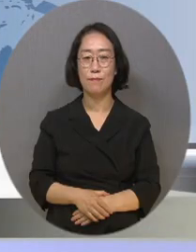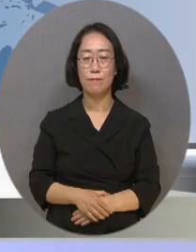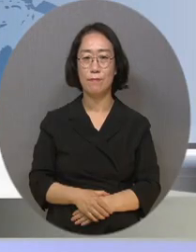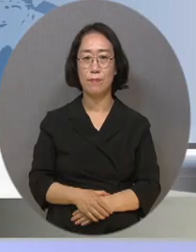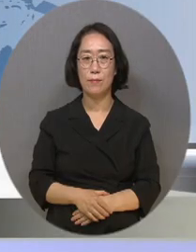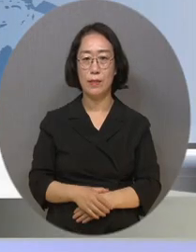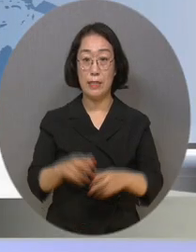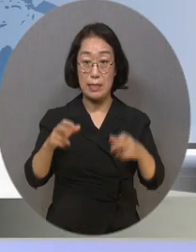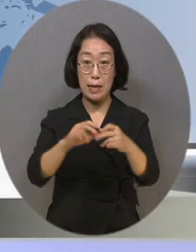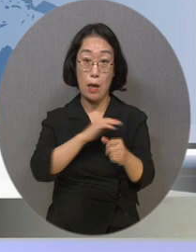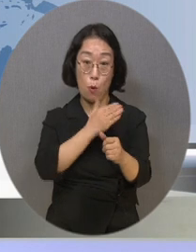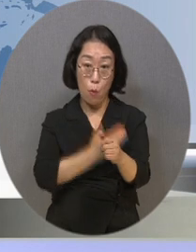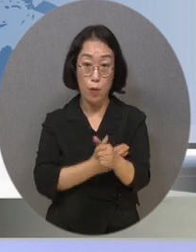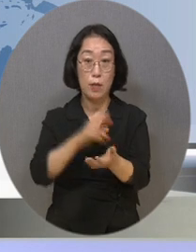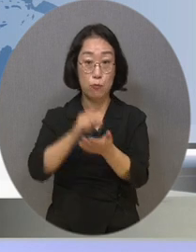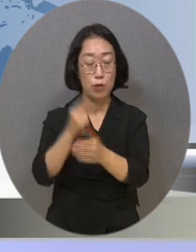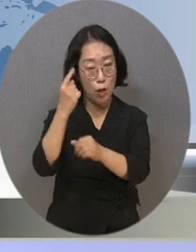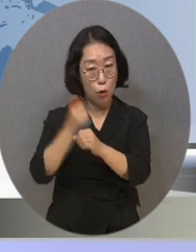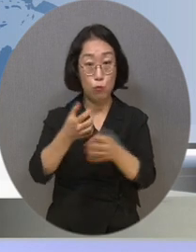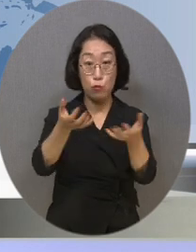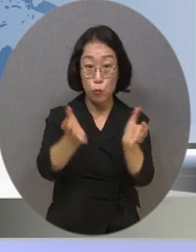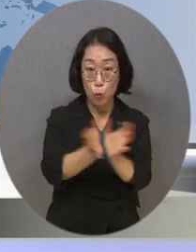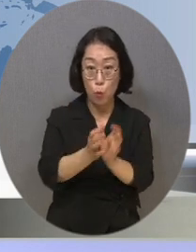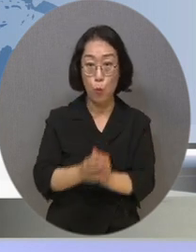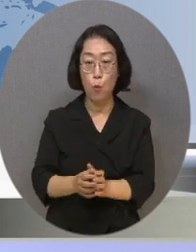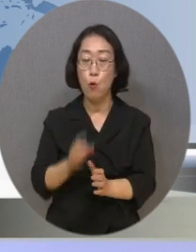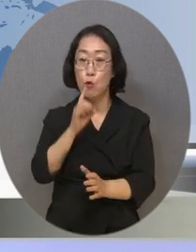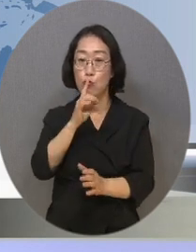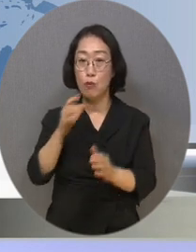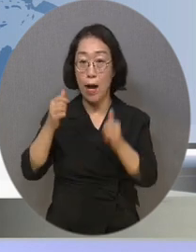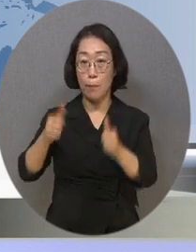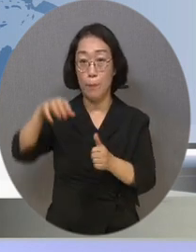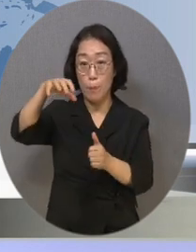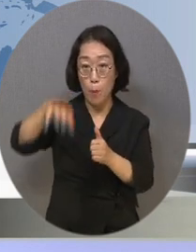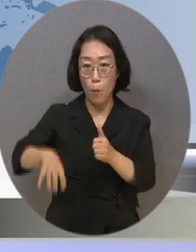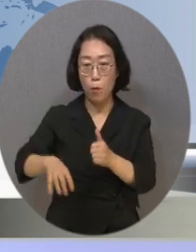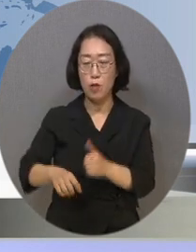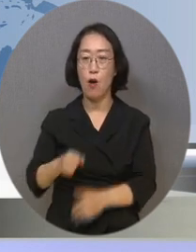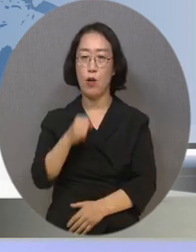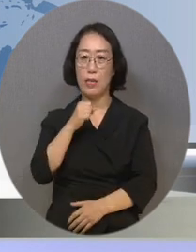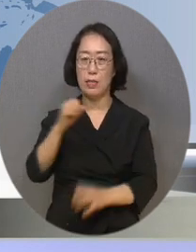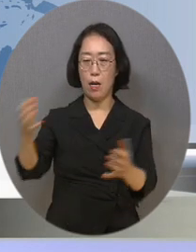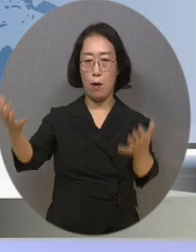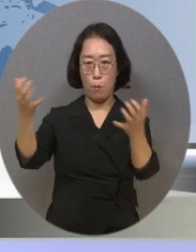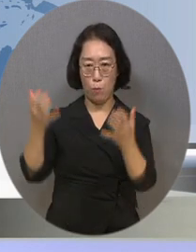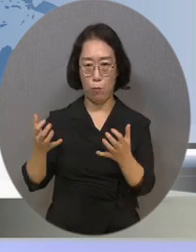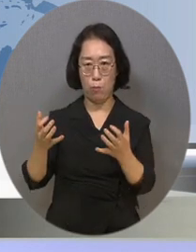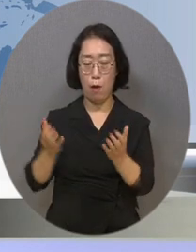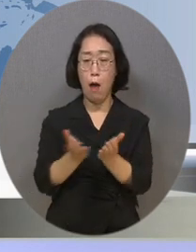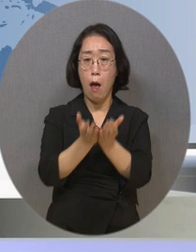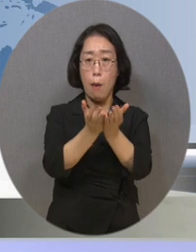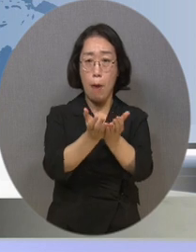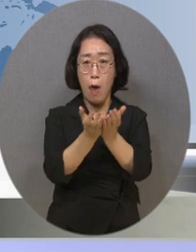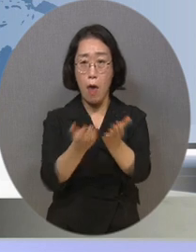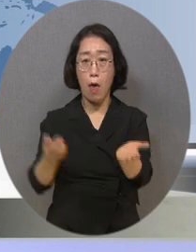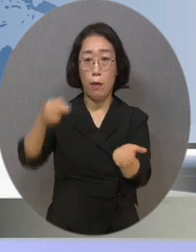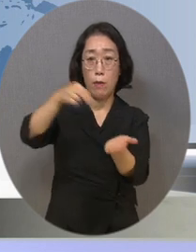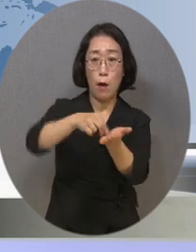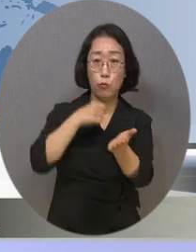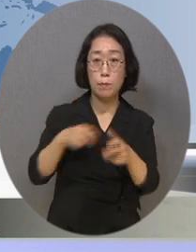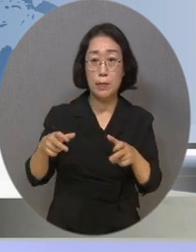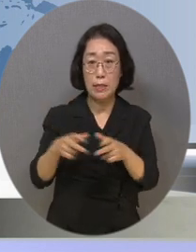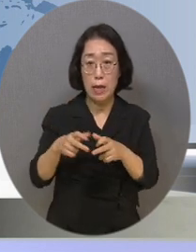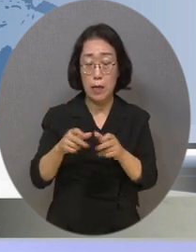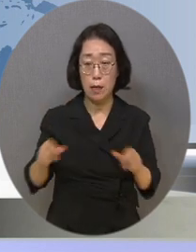장애우 권익문제연구소가 서울중앙지방법원 앞에서 기자회견을 가졌습니다. 여객선을 이용하려던 장애인이